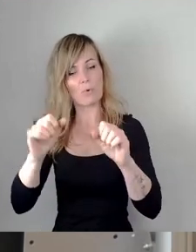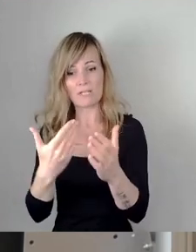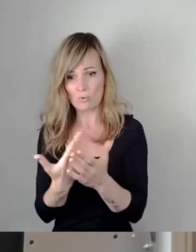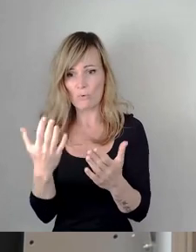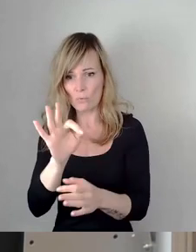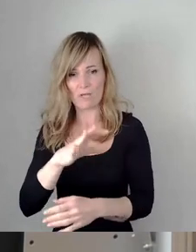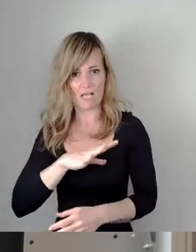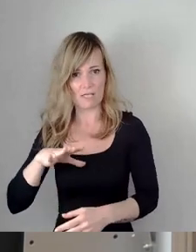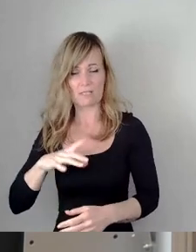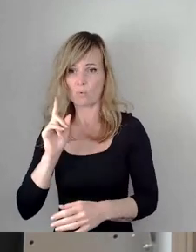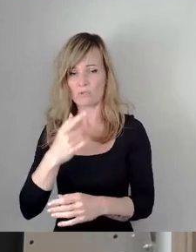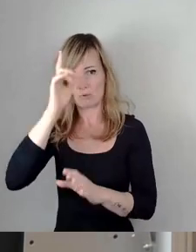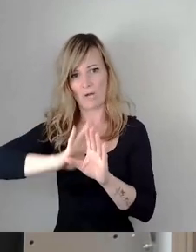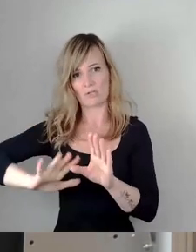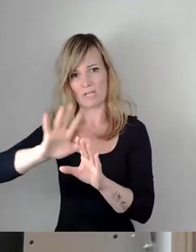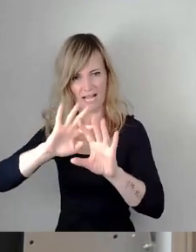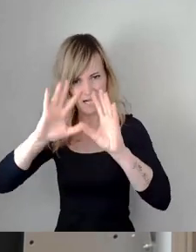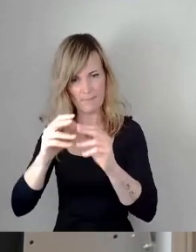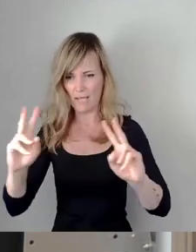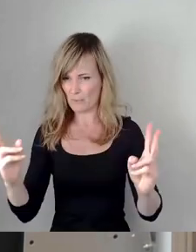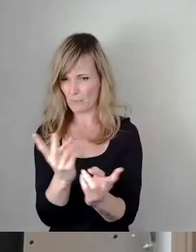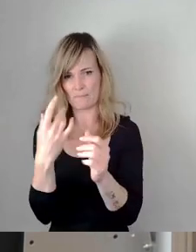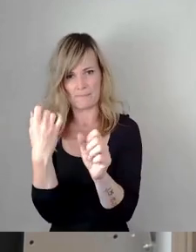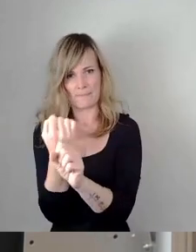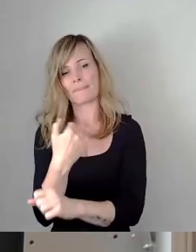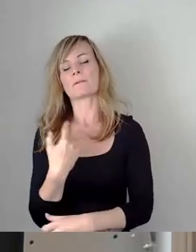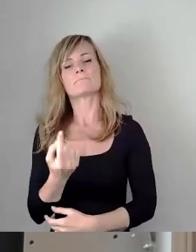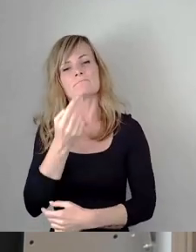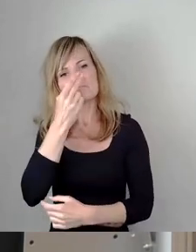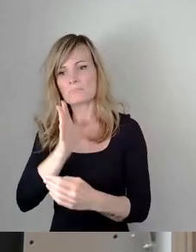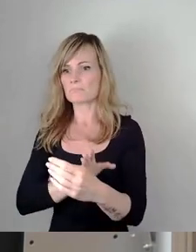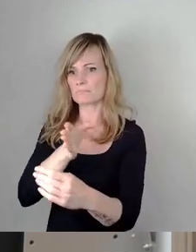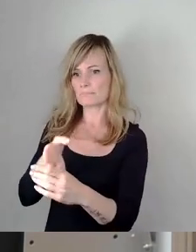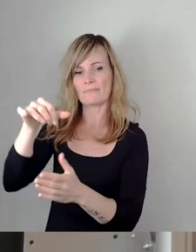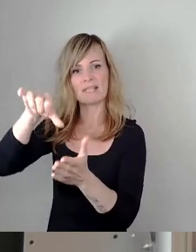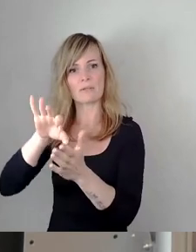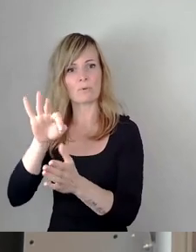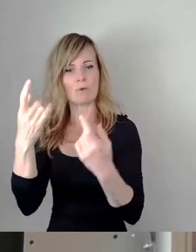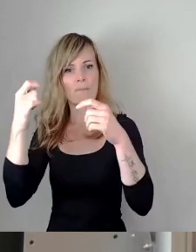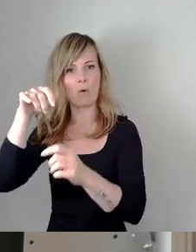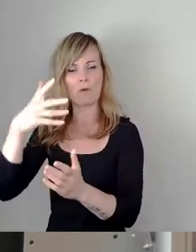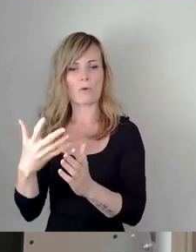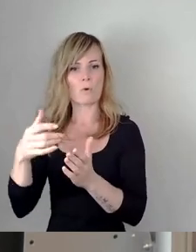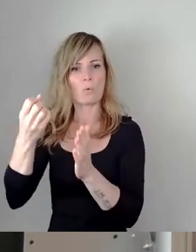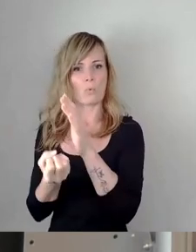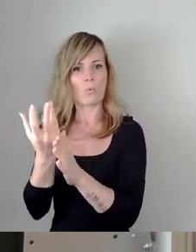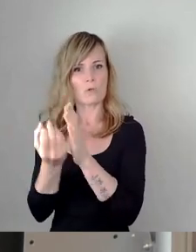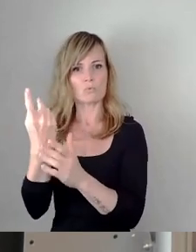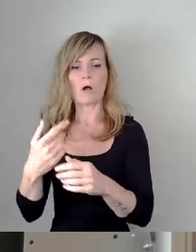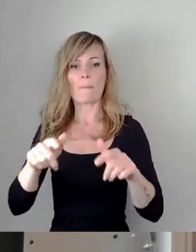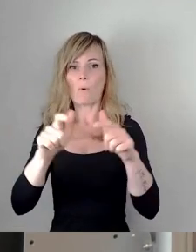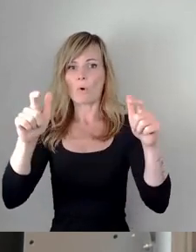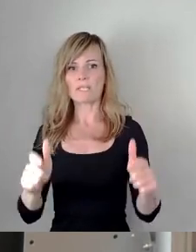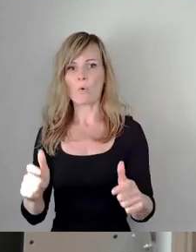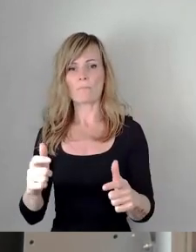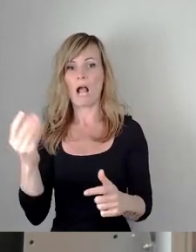nachvollzogen werden. Und wenn Sie mal hingehen ins Zentrum für Baukultur, wenn Sie mal auf diese Podien gehen, wo Architekten miteinander diskutieren, da wird